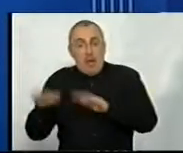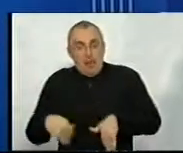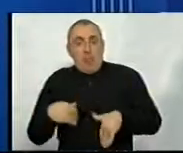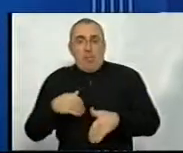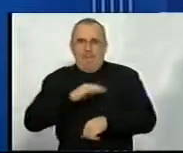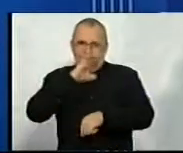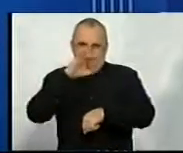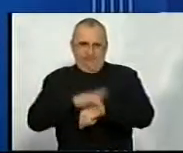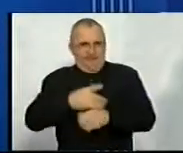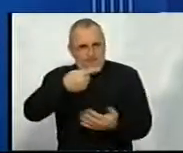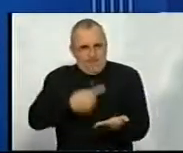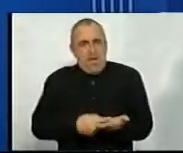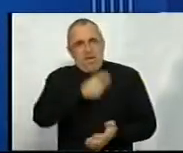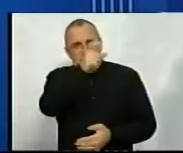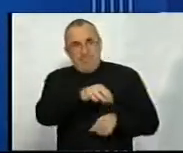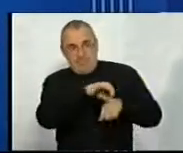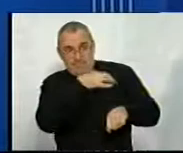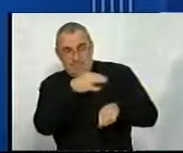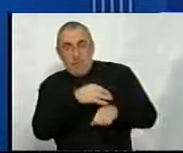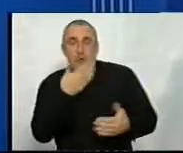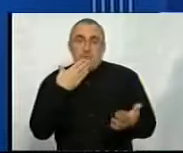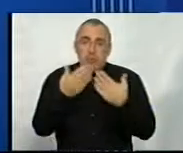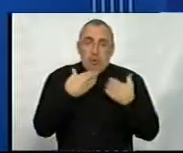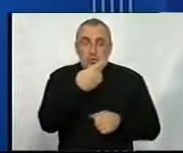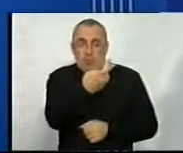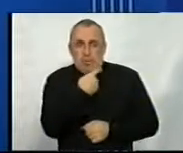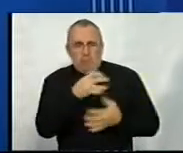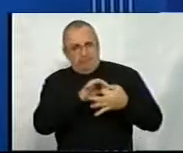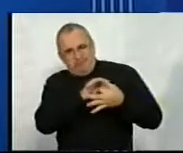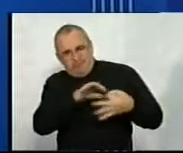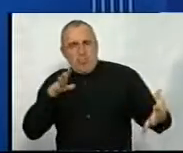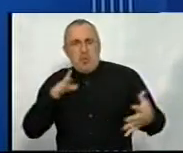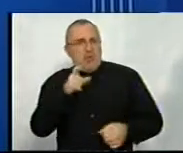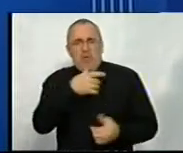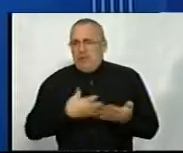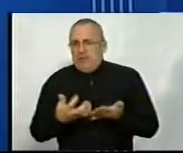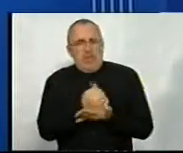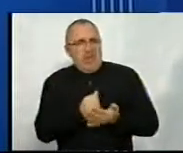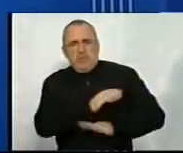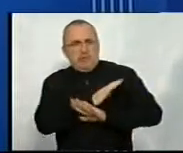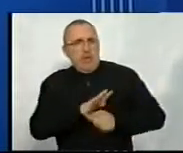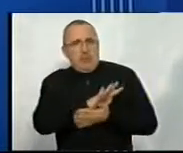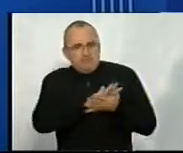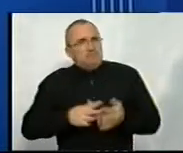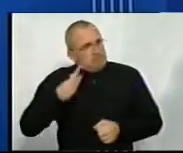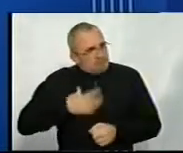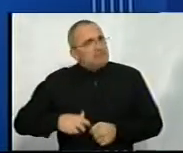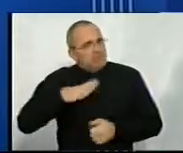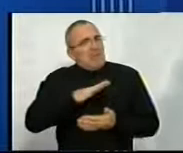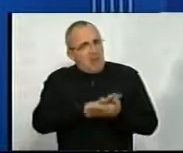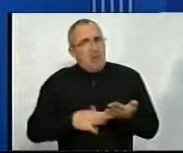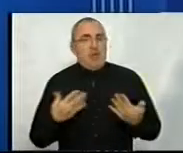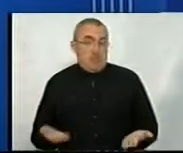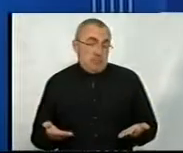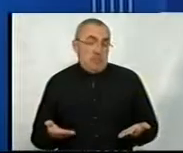перед фактом свого кривдника, що стосунки їхні розірвані, і вона не збирається далі терпіти і так далі.